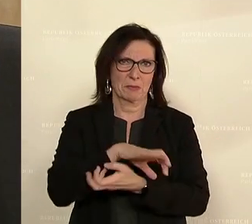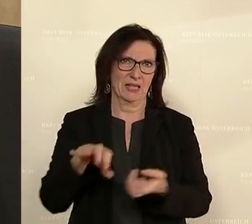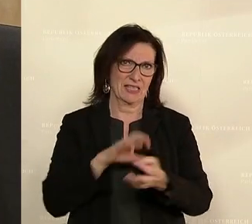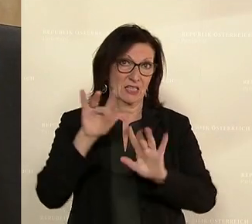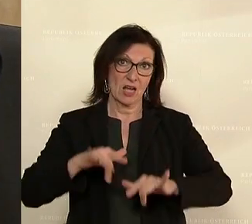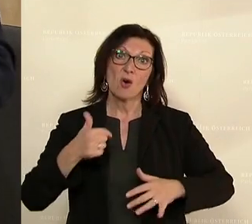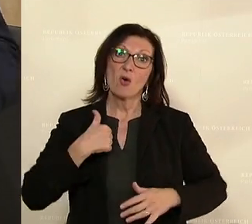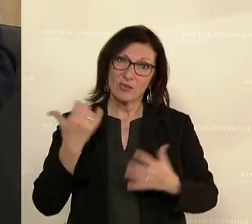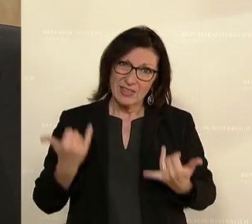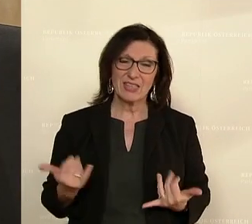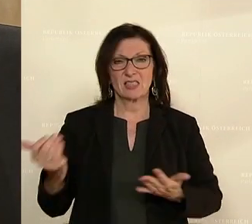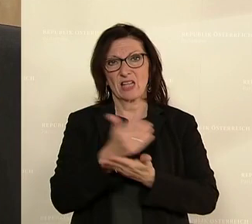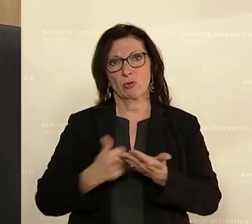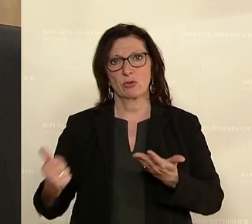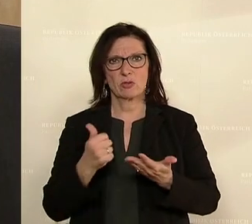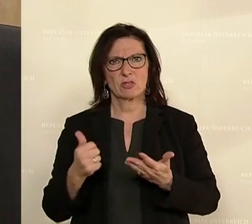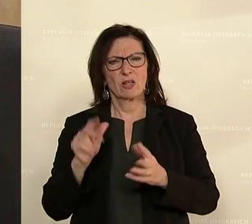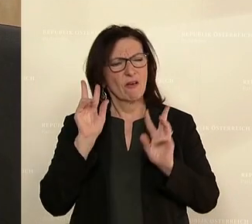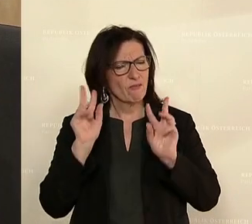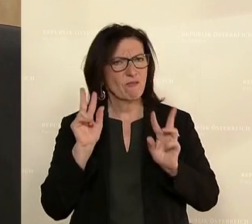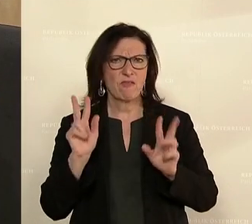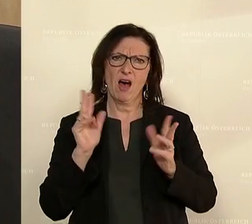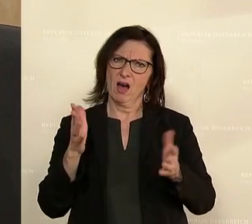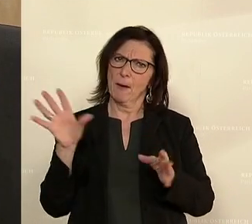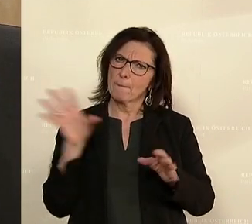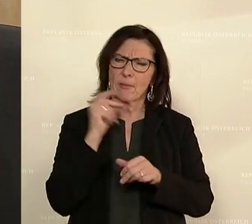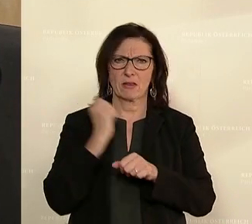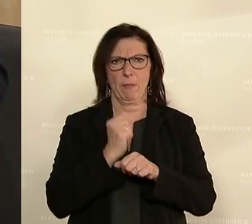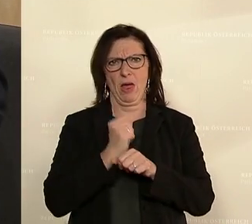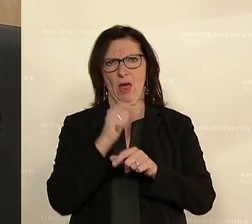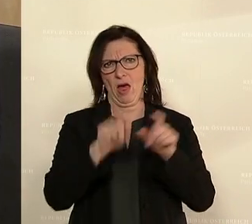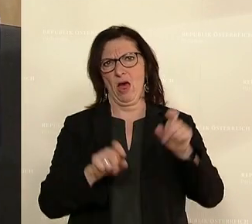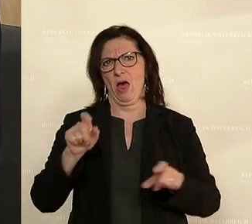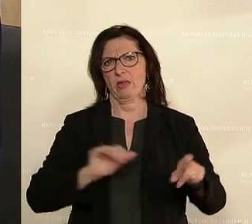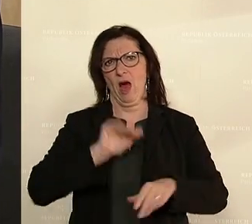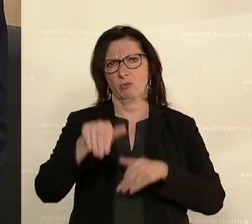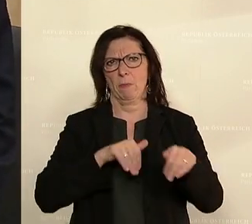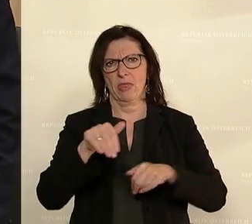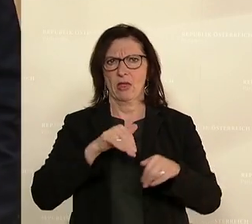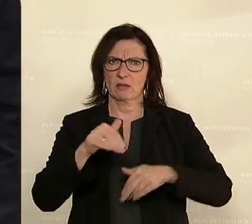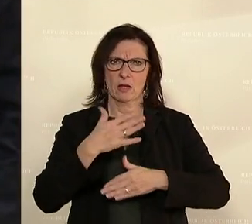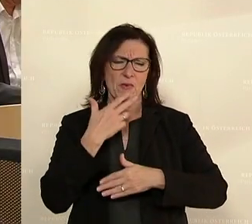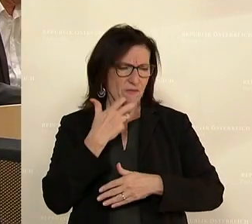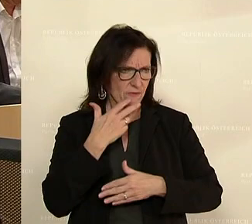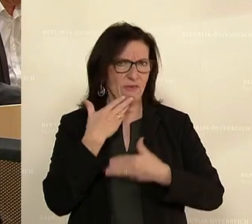diese Gelegenheit nützen, um mich ganz, ganz ausdrücklich bei den Mitarbeiterinnen und Mitarbeitern des Außenministeriums zu bedanken.